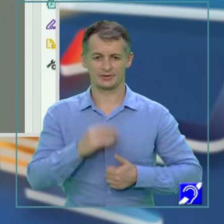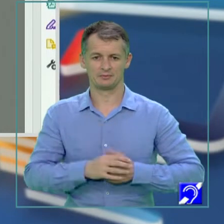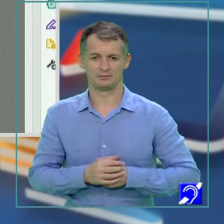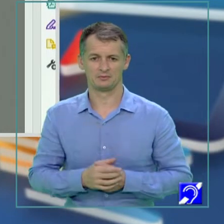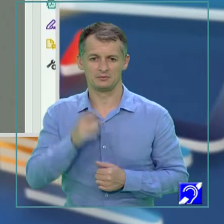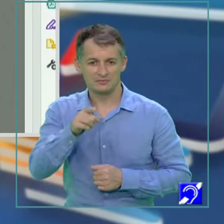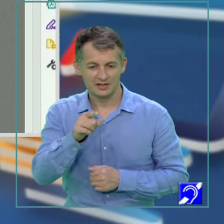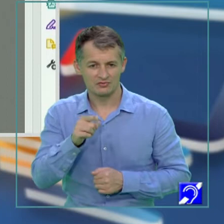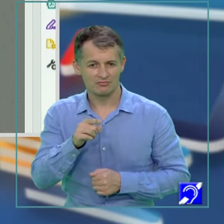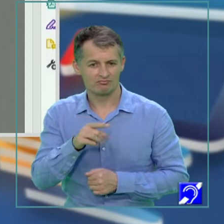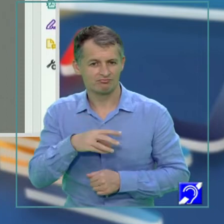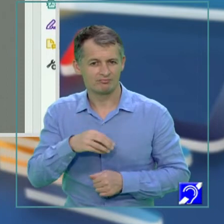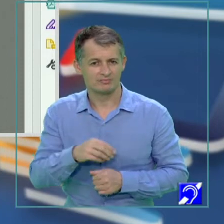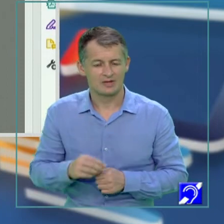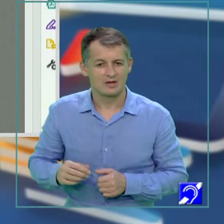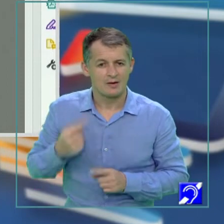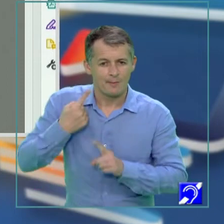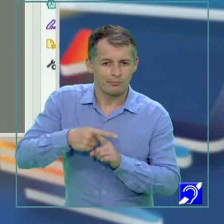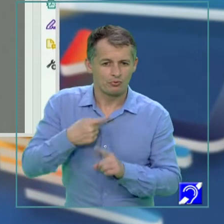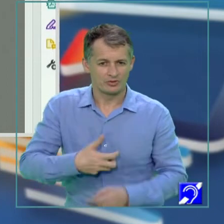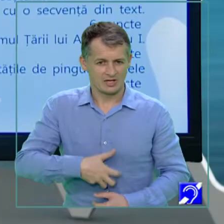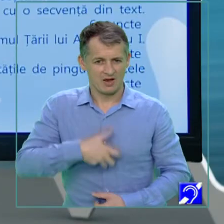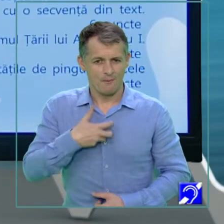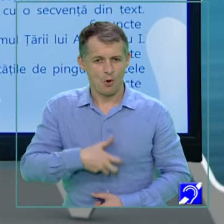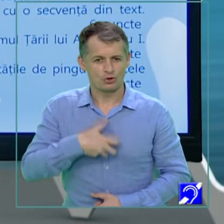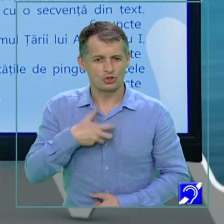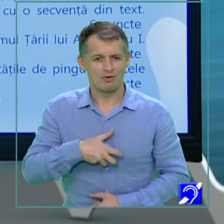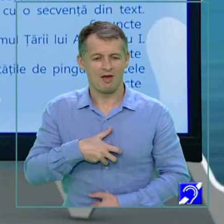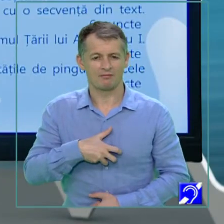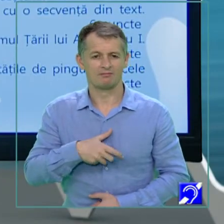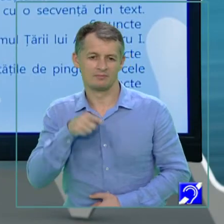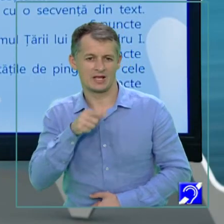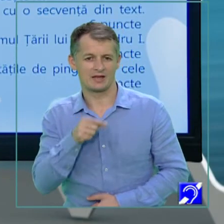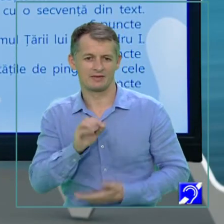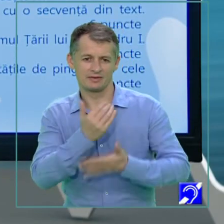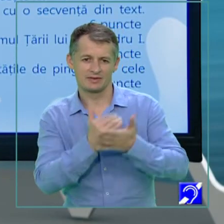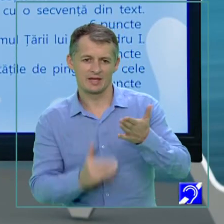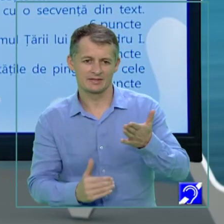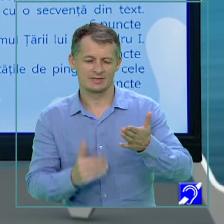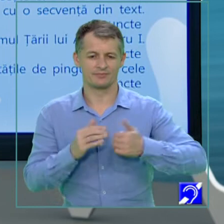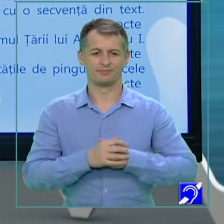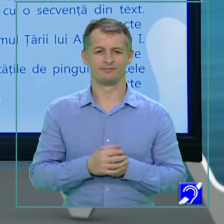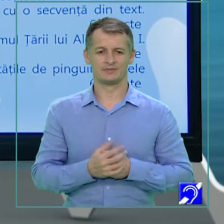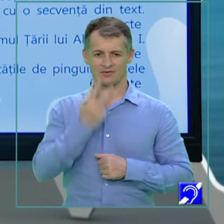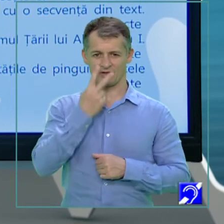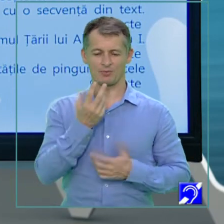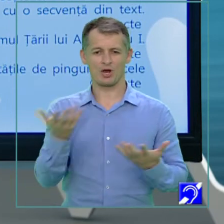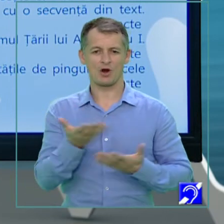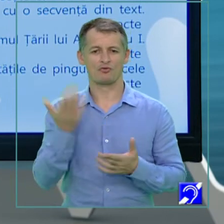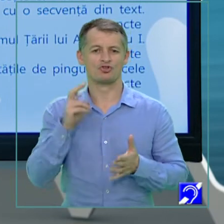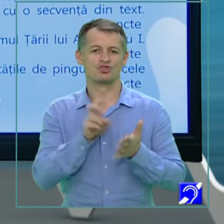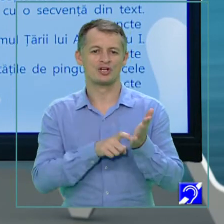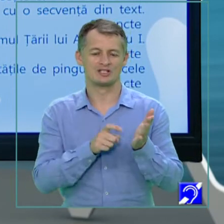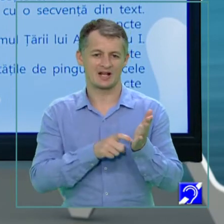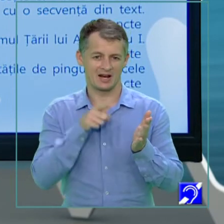încărcătură emoțională a textului. Și acum să vedem care au fost cerințele la